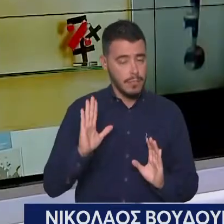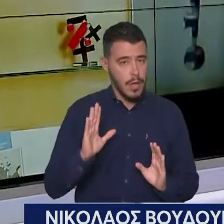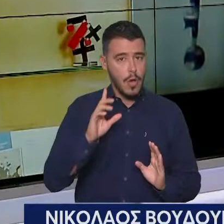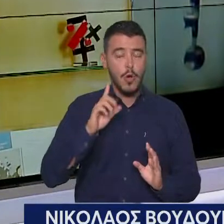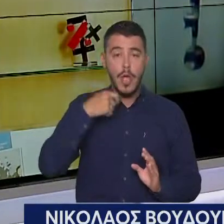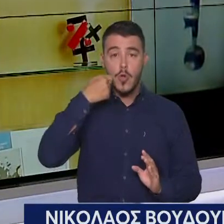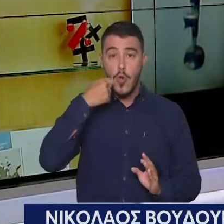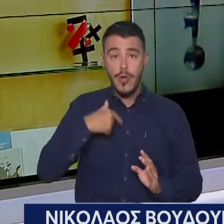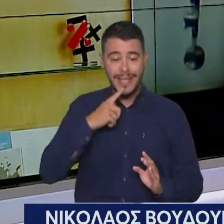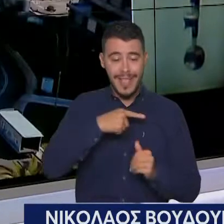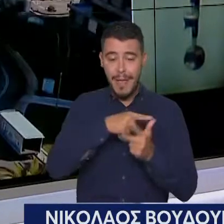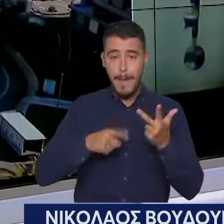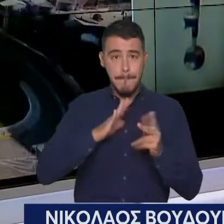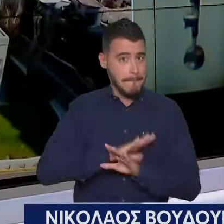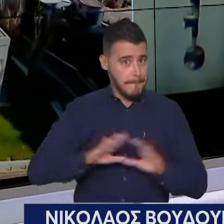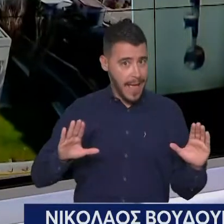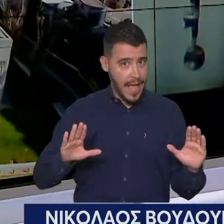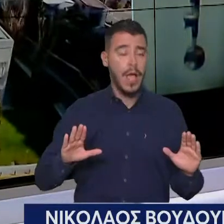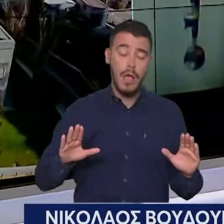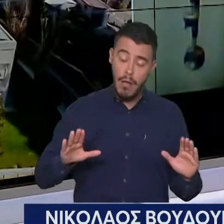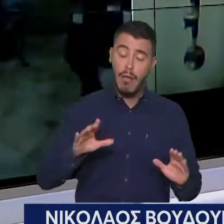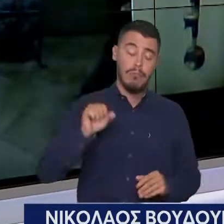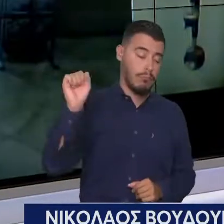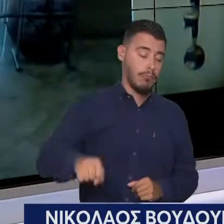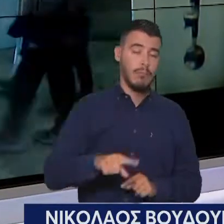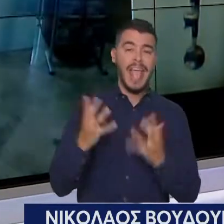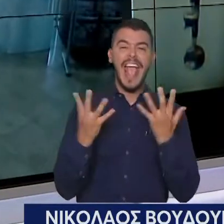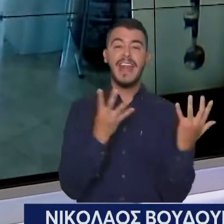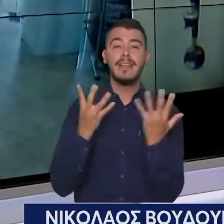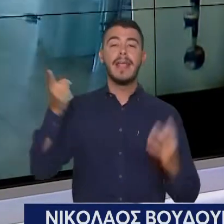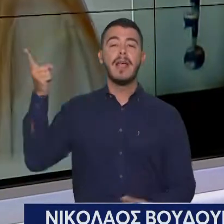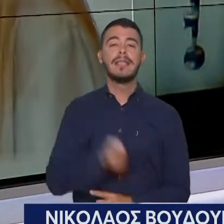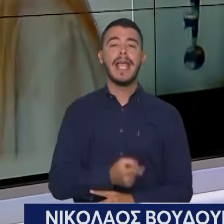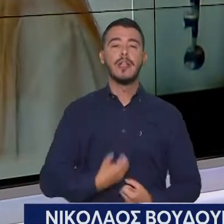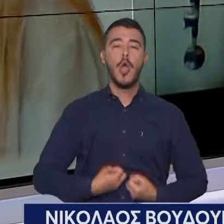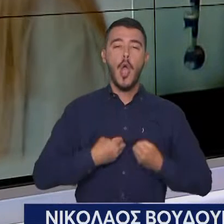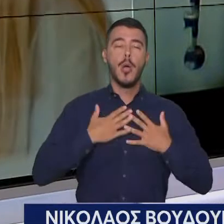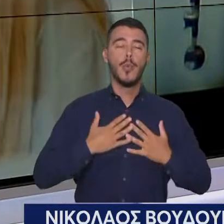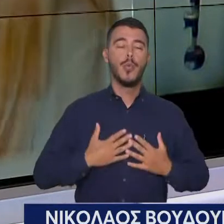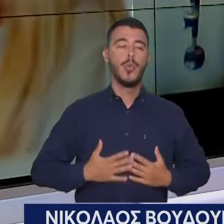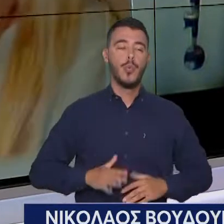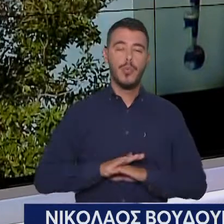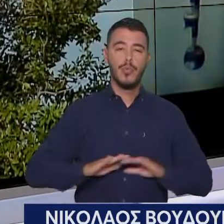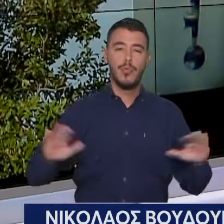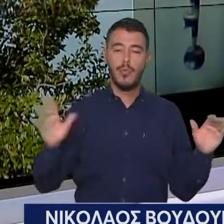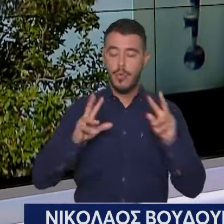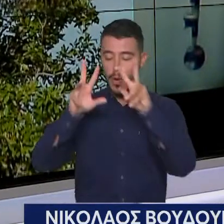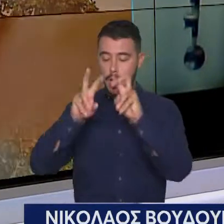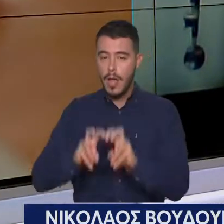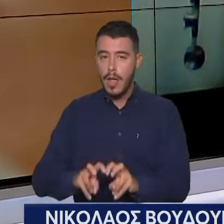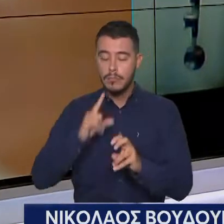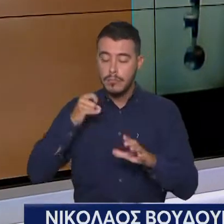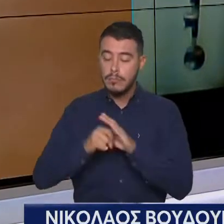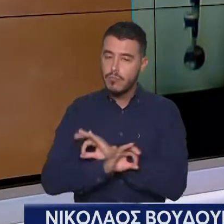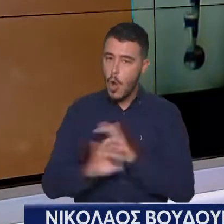κεφάλι της εισχόλης... Είμαστε καλυμμένοι σαν κατά 99% ότι έχουμε μια βάση καλή, ένα υπόστρομα καλό. Πολύ